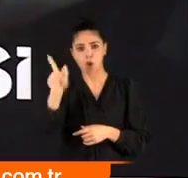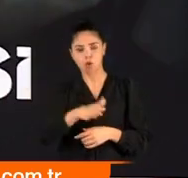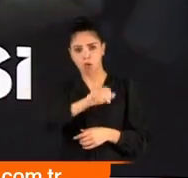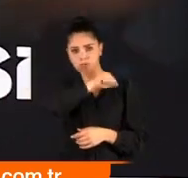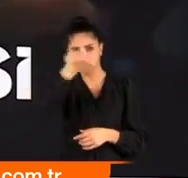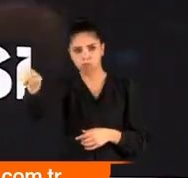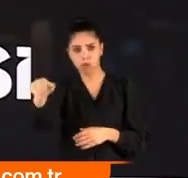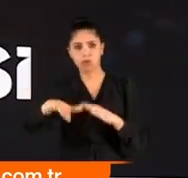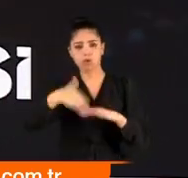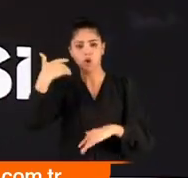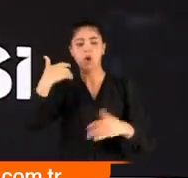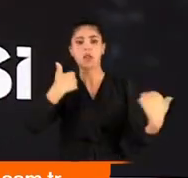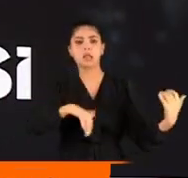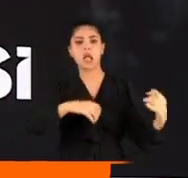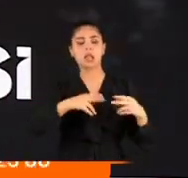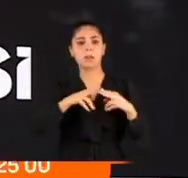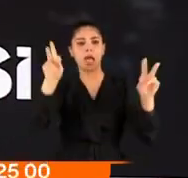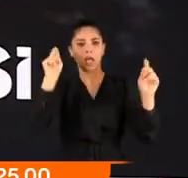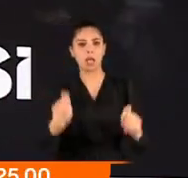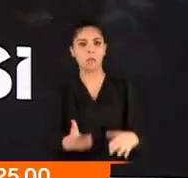tekmeledi. Sonra da sazını kırdı.